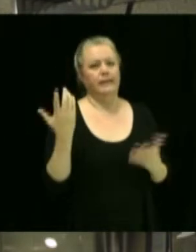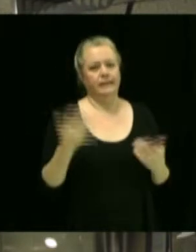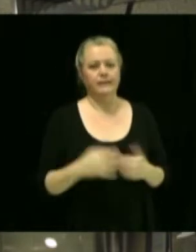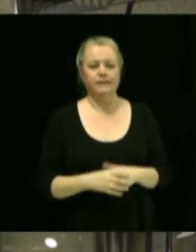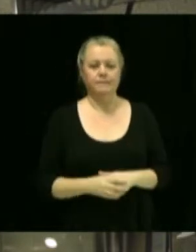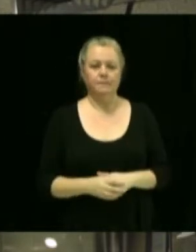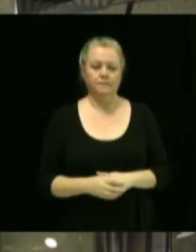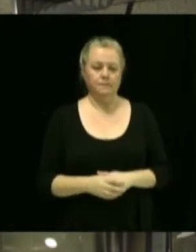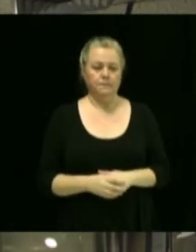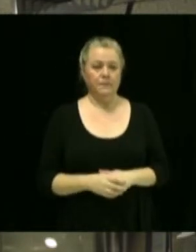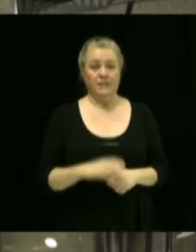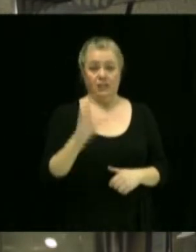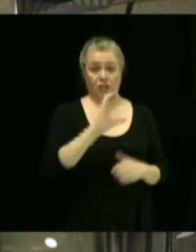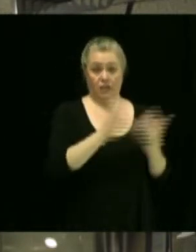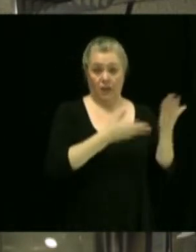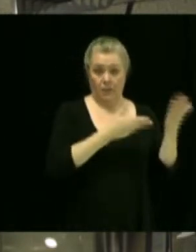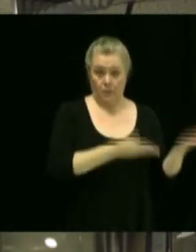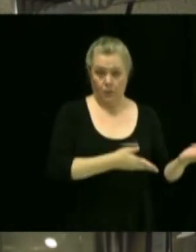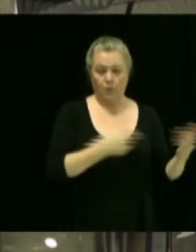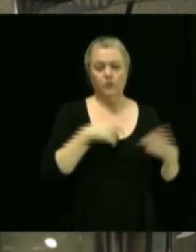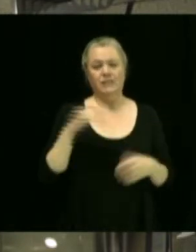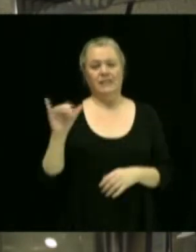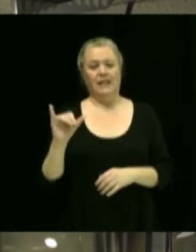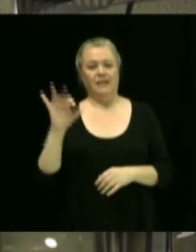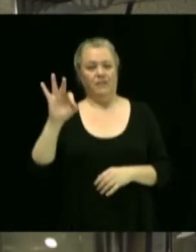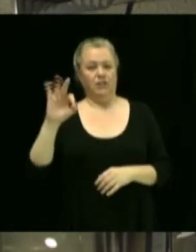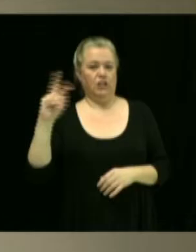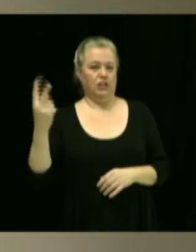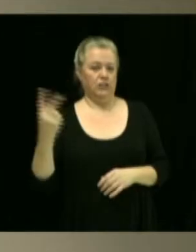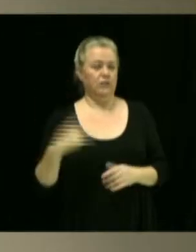Chantal propose. Yannick Fréchette seconde.